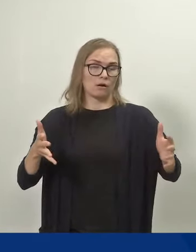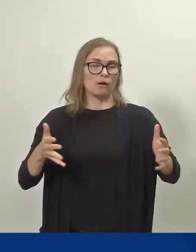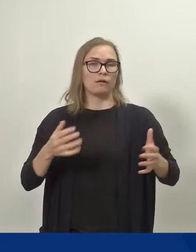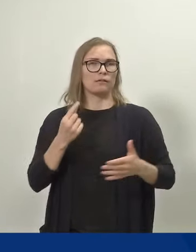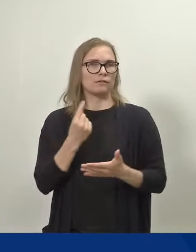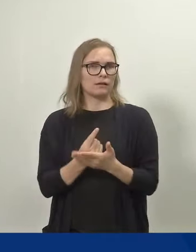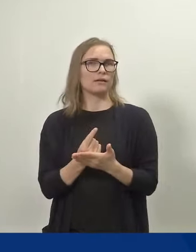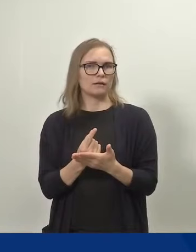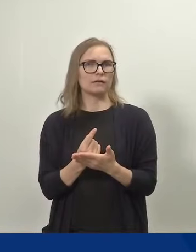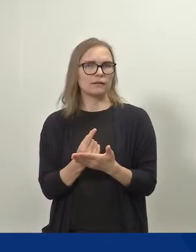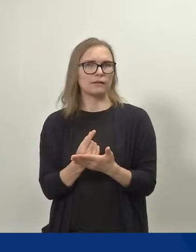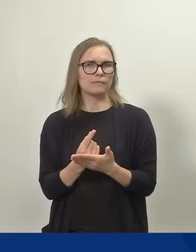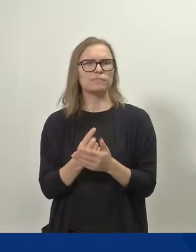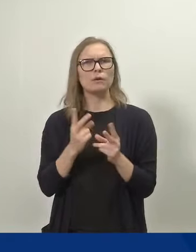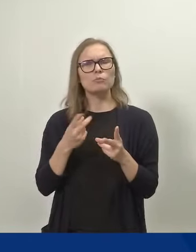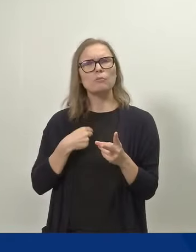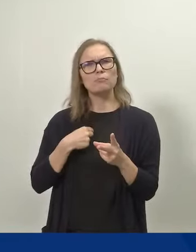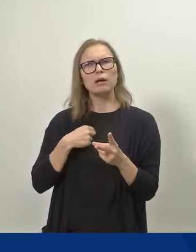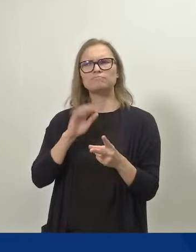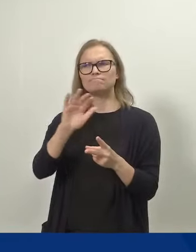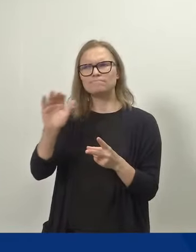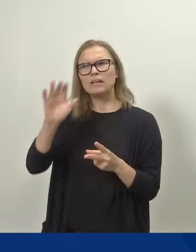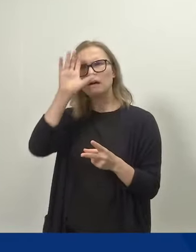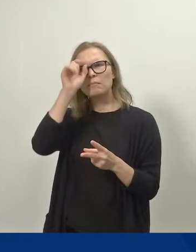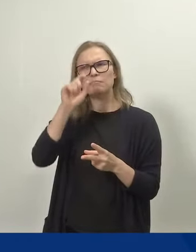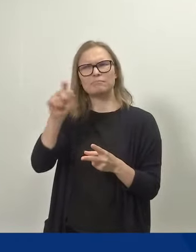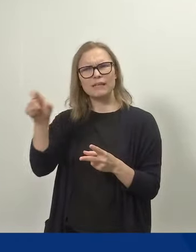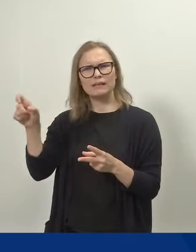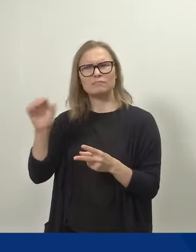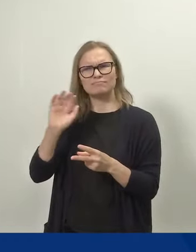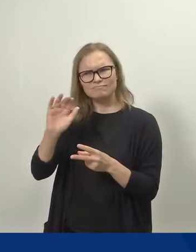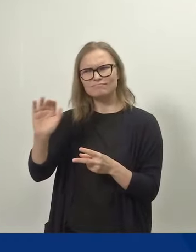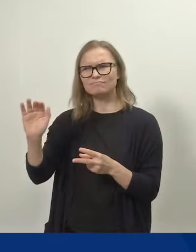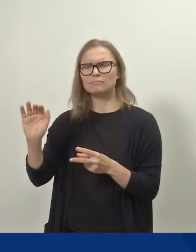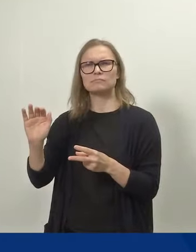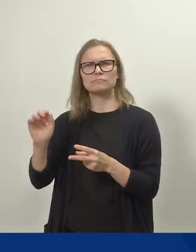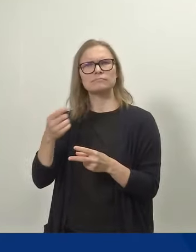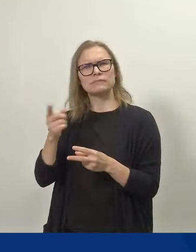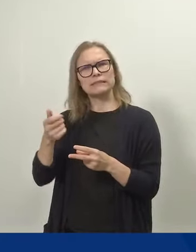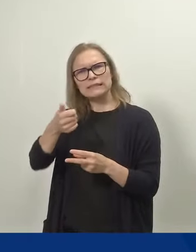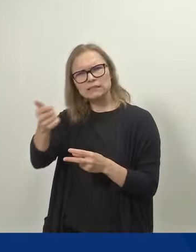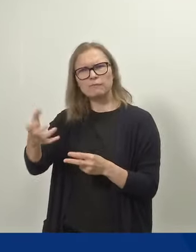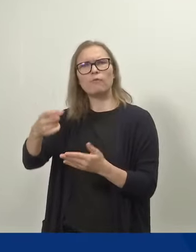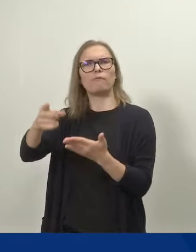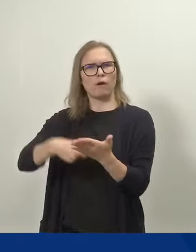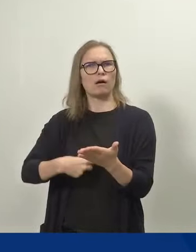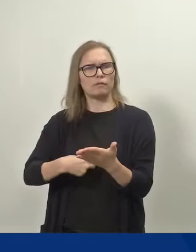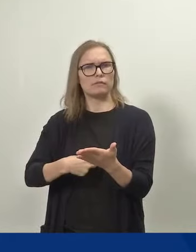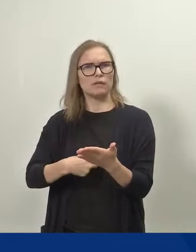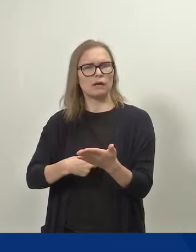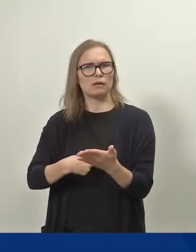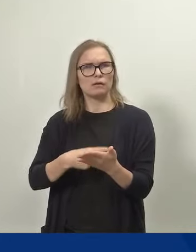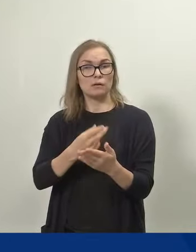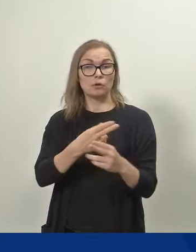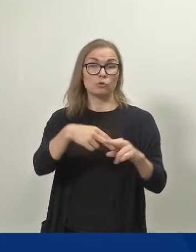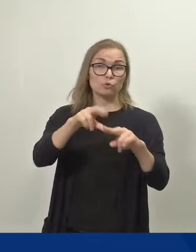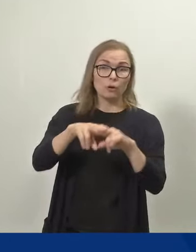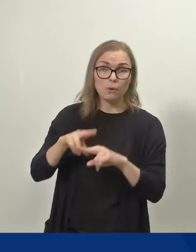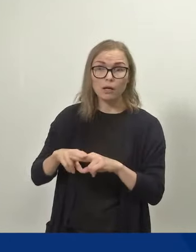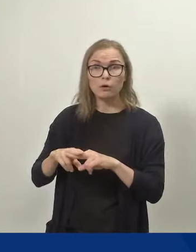peräänkuulutan myös miehiltä sitä, että he vaativat niin työpaikoilla kuin